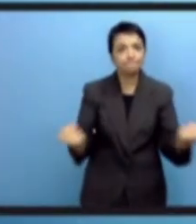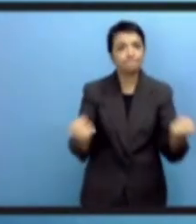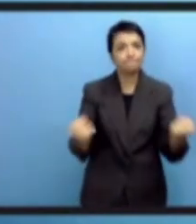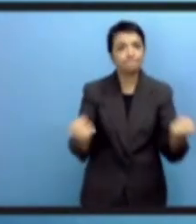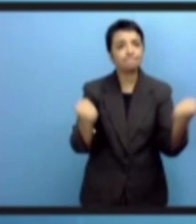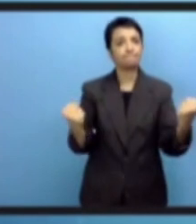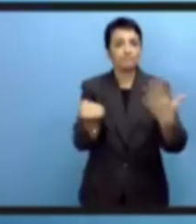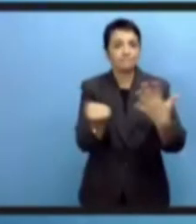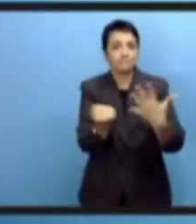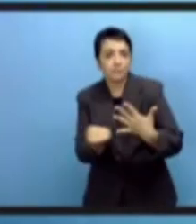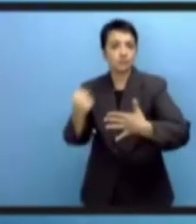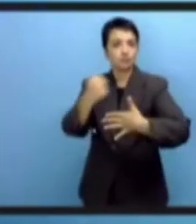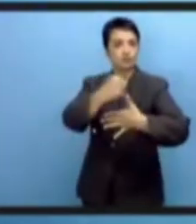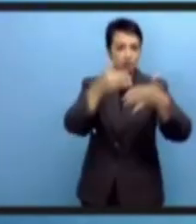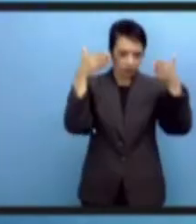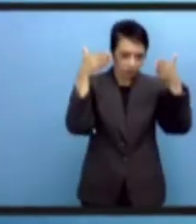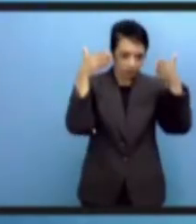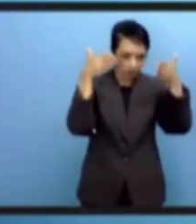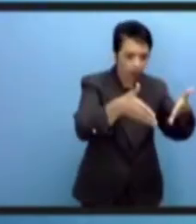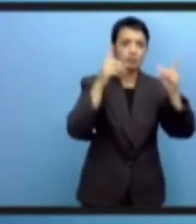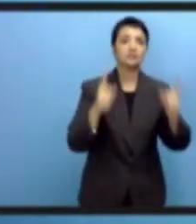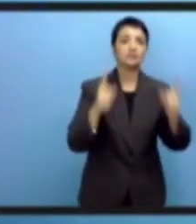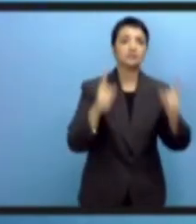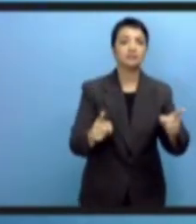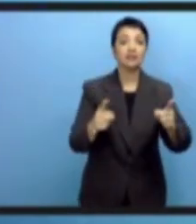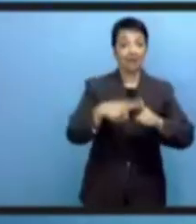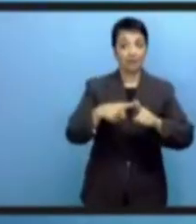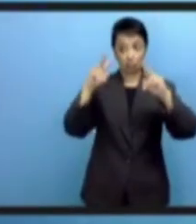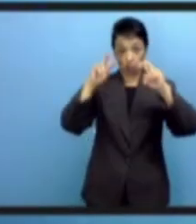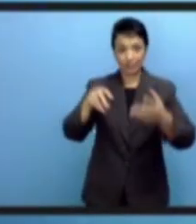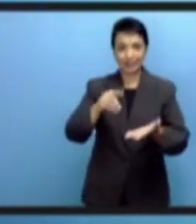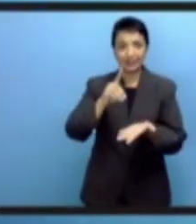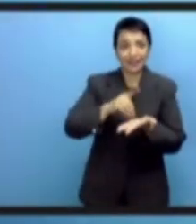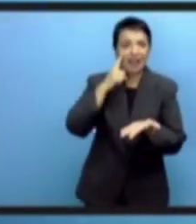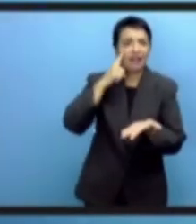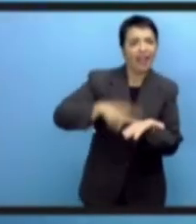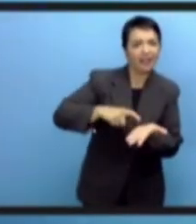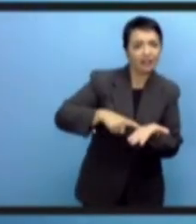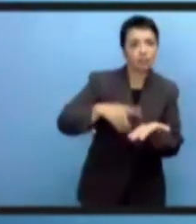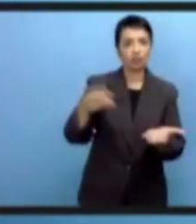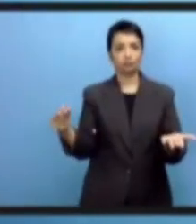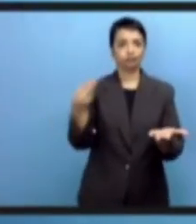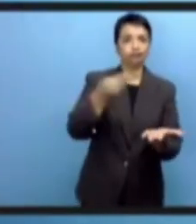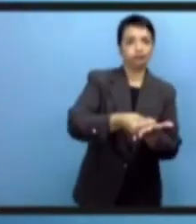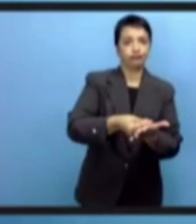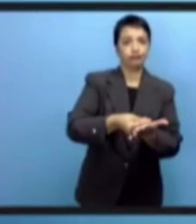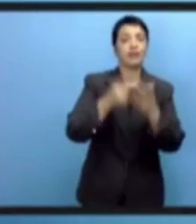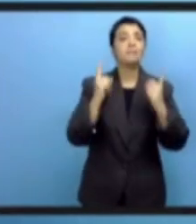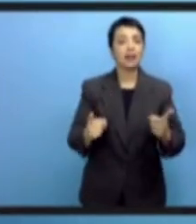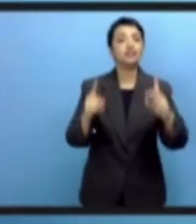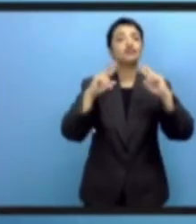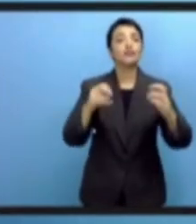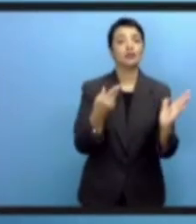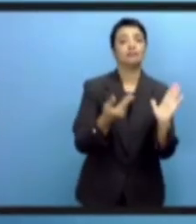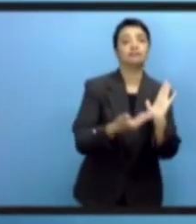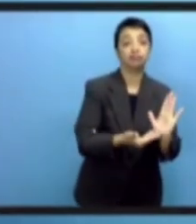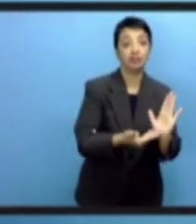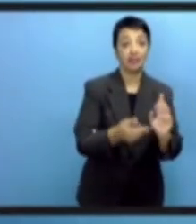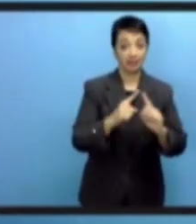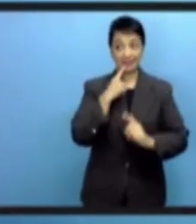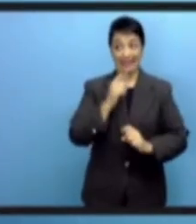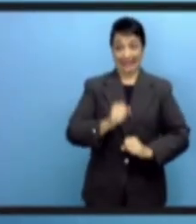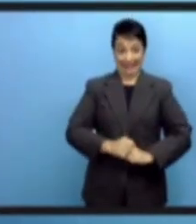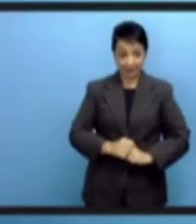технические компании, представители гражданского общества все будут играть свою роль, принимать